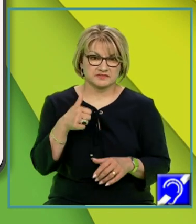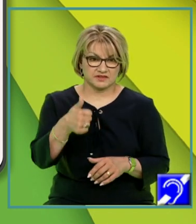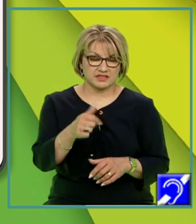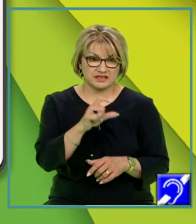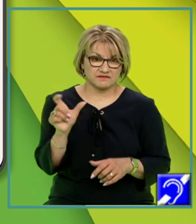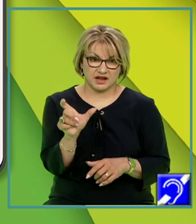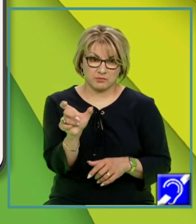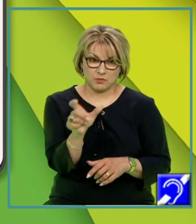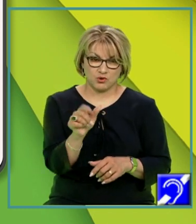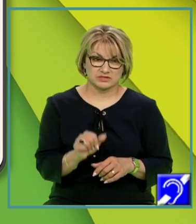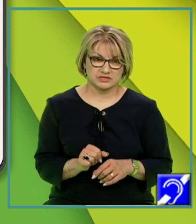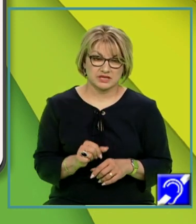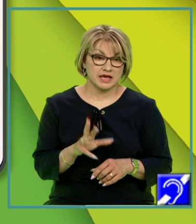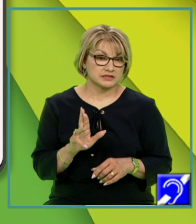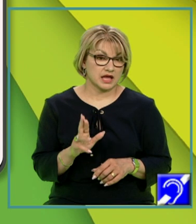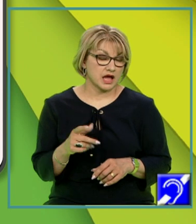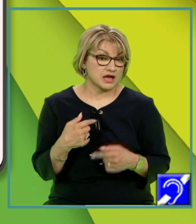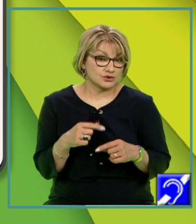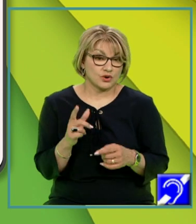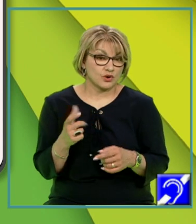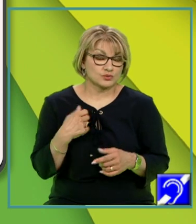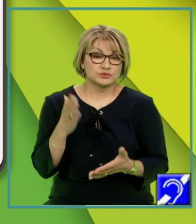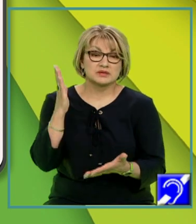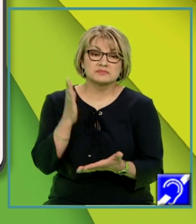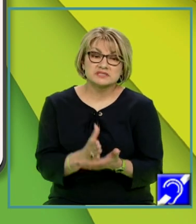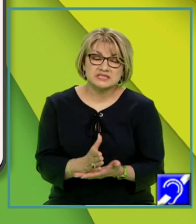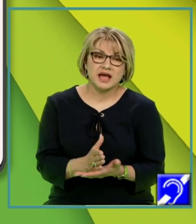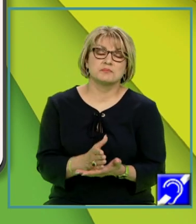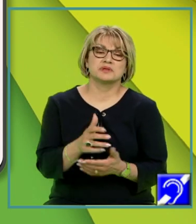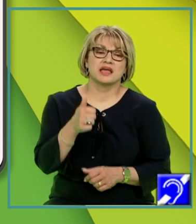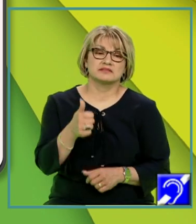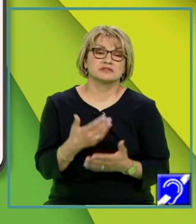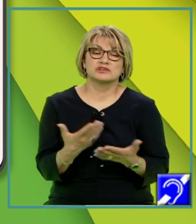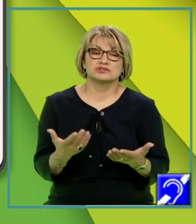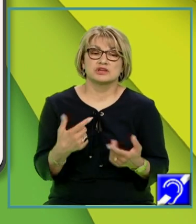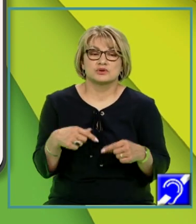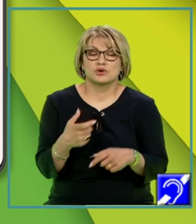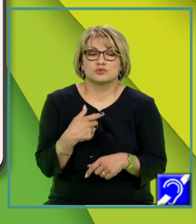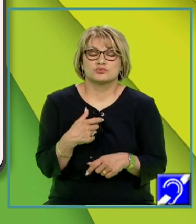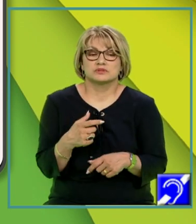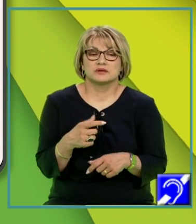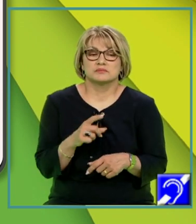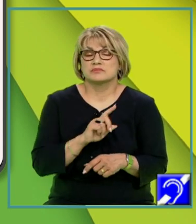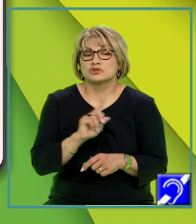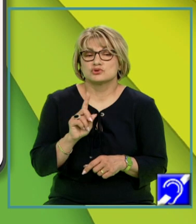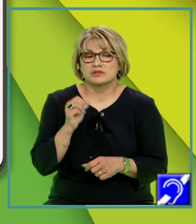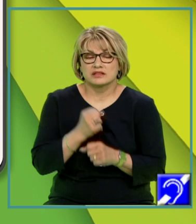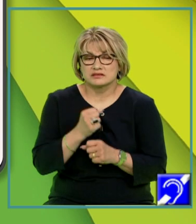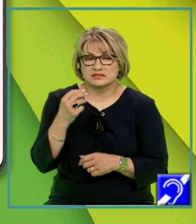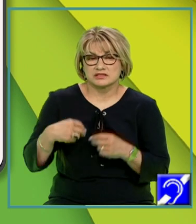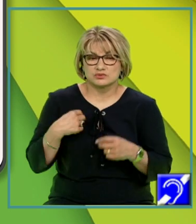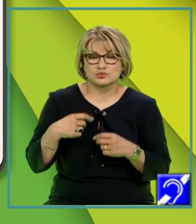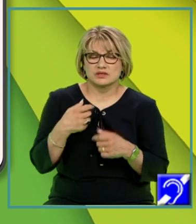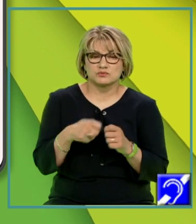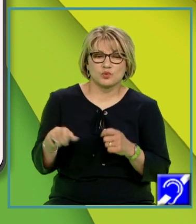Dar noi vom putea niciodată stabili adevărul pentru că nu vom putea niciodată să examinăm toate formele de viață din univers. Nu vom putea